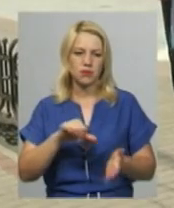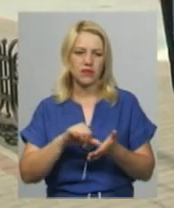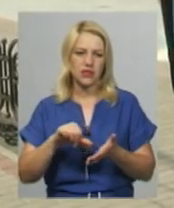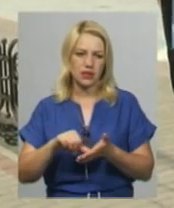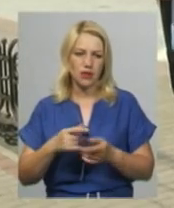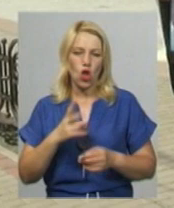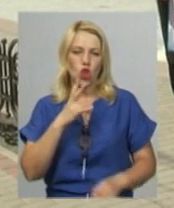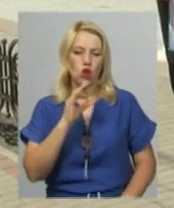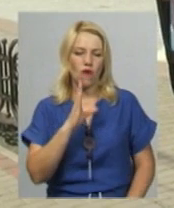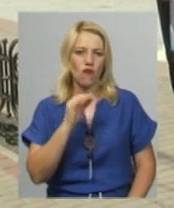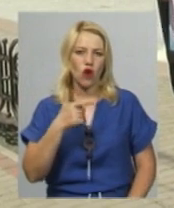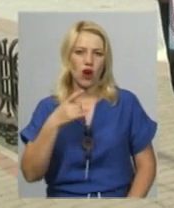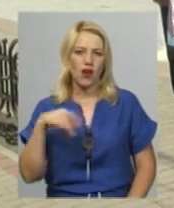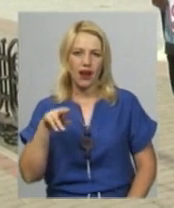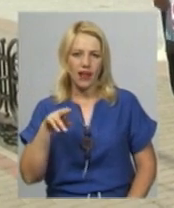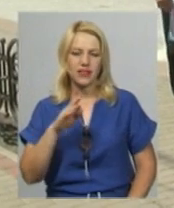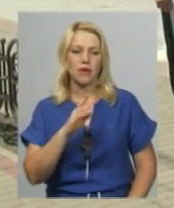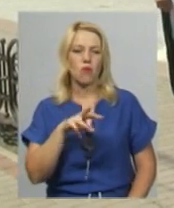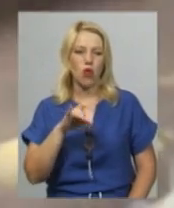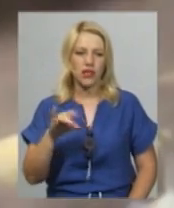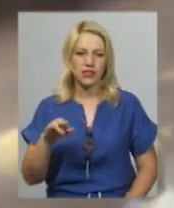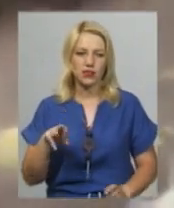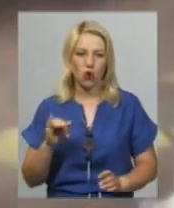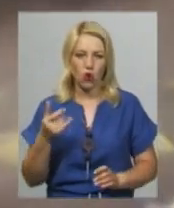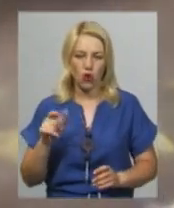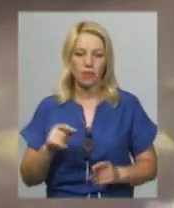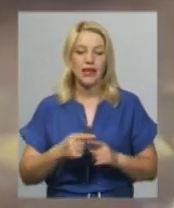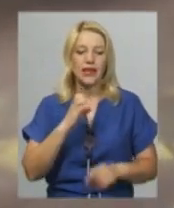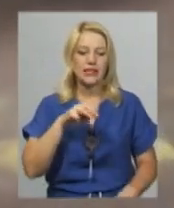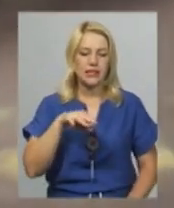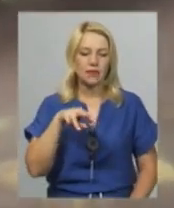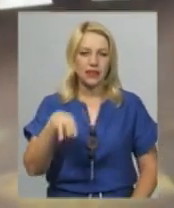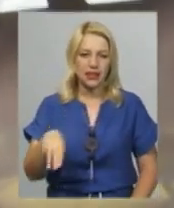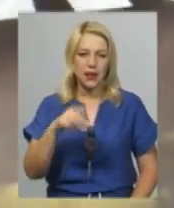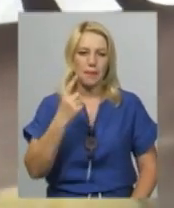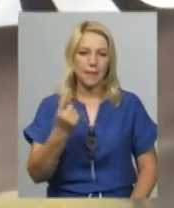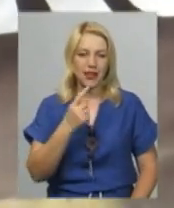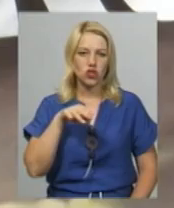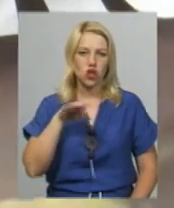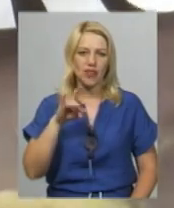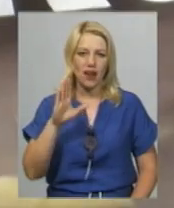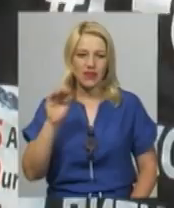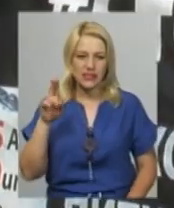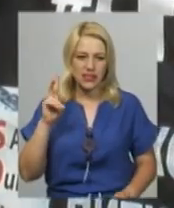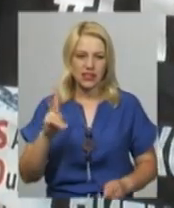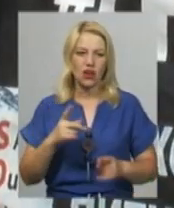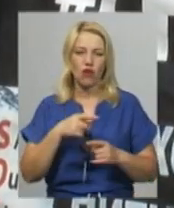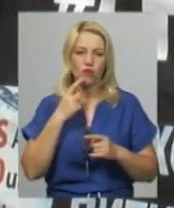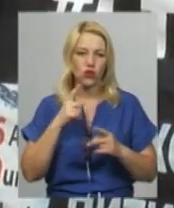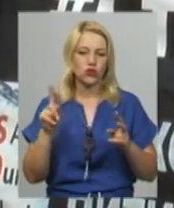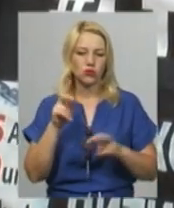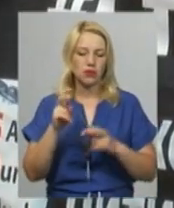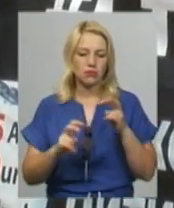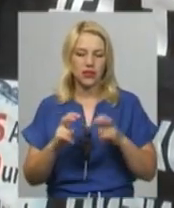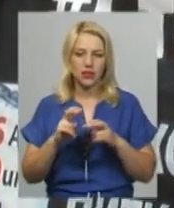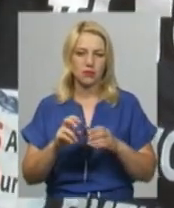Олександр Коваленко з СМТ «Першотравенськ» розповів, підприємство систематично зливає стічні води у річку Хомора. За його словами,